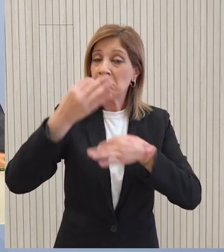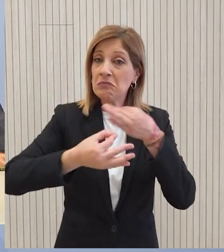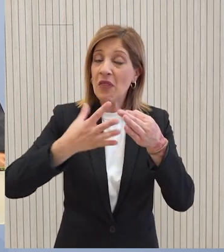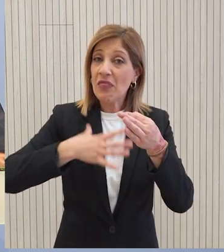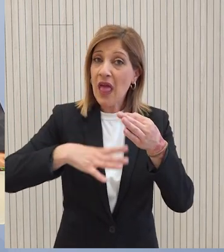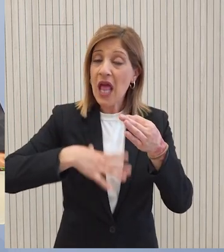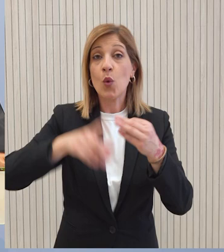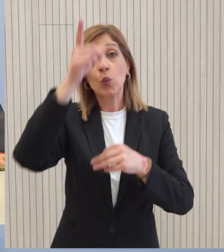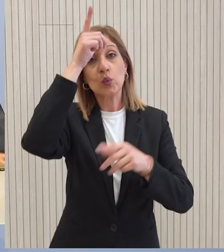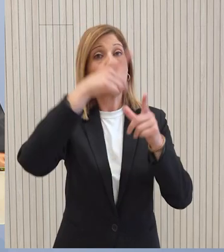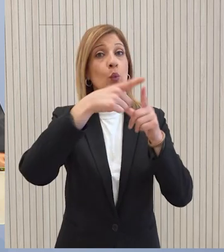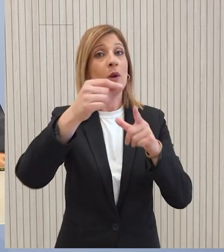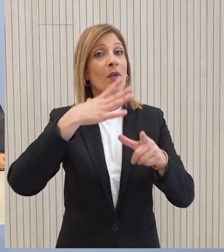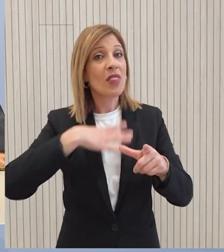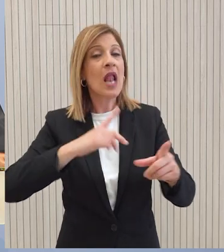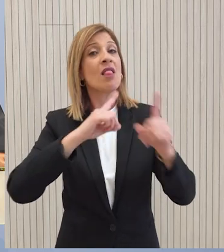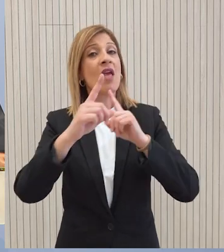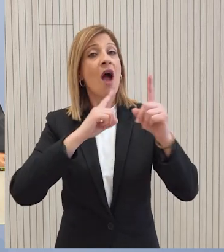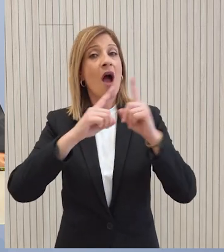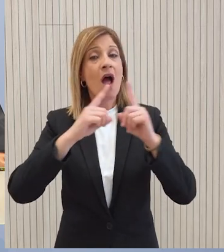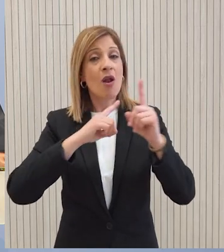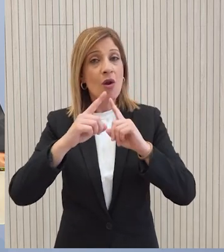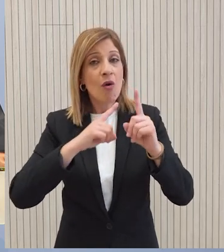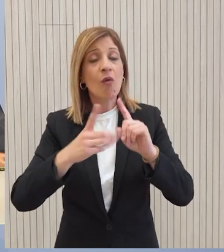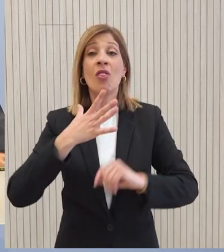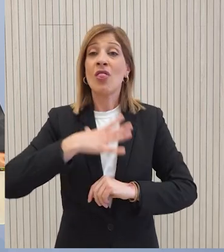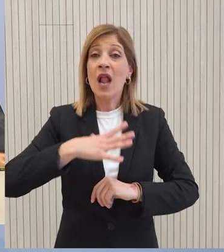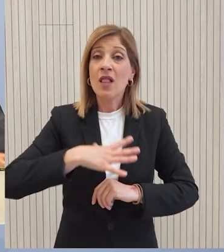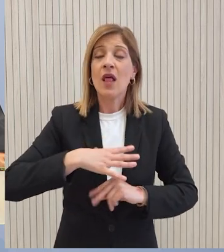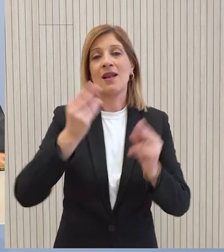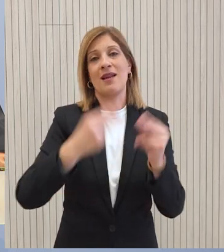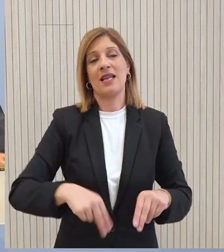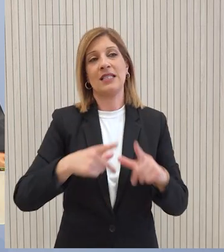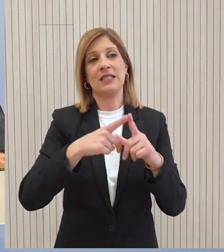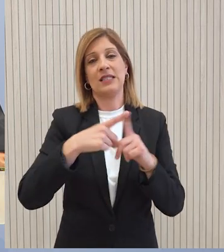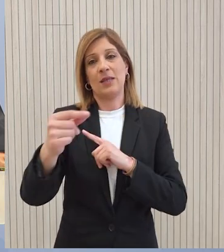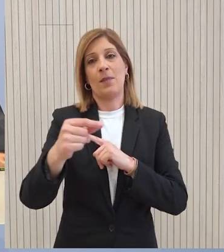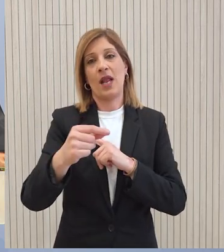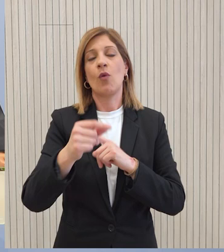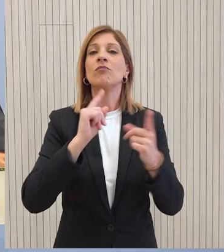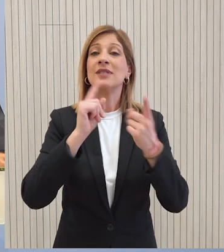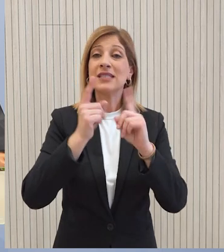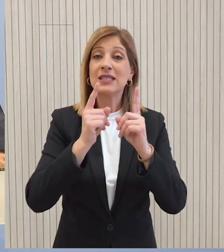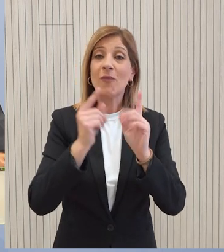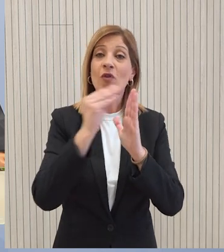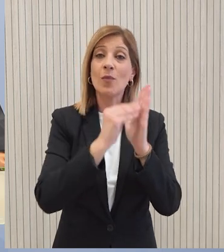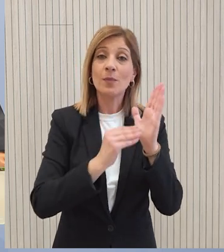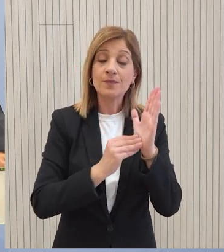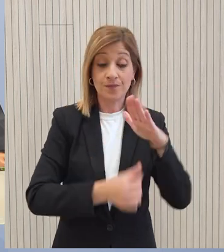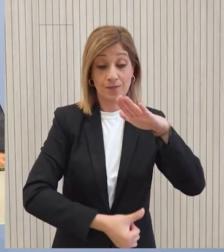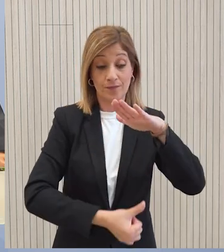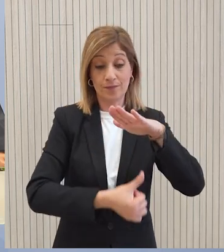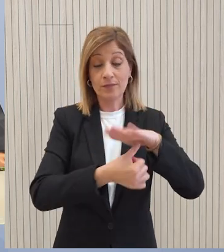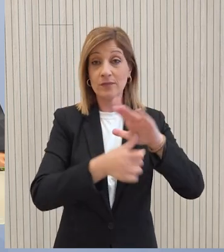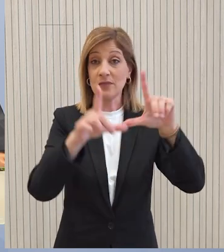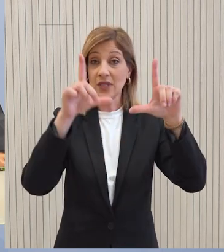υπέρ της ύπαρξης διαλόγου επιζητά την επίλυση του Κυπριακού στην βάση του συμφωνημένου πλαισίου Αυτό που ο πρόεδρος της